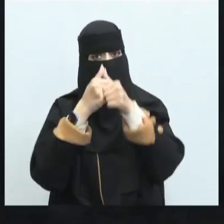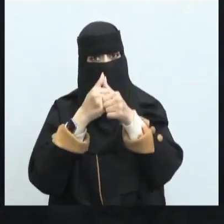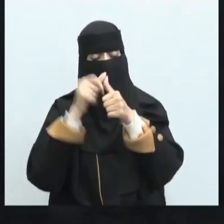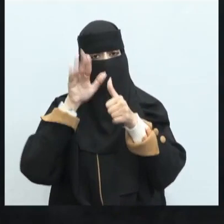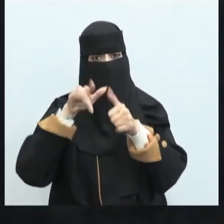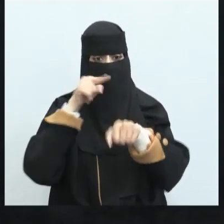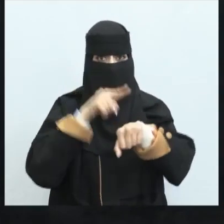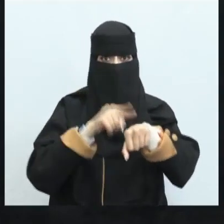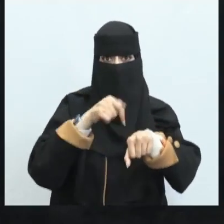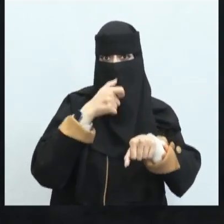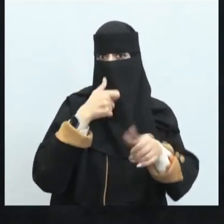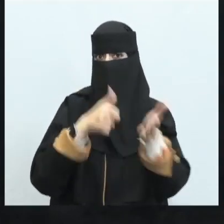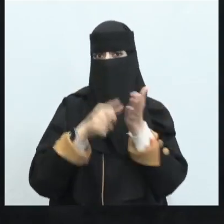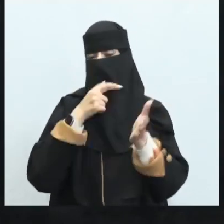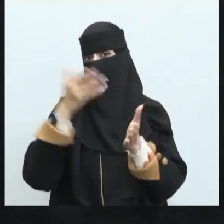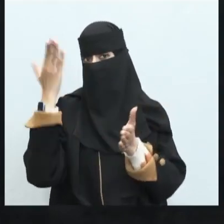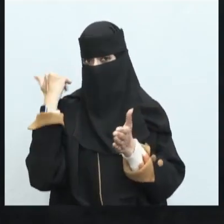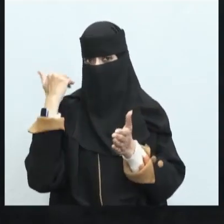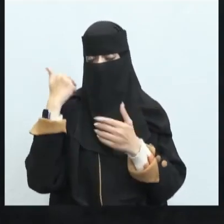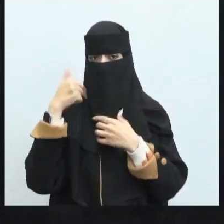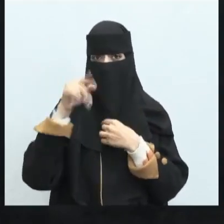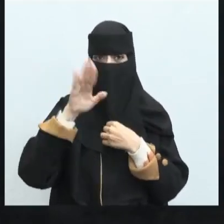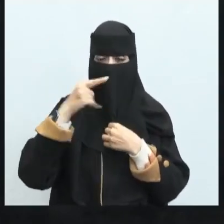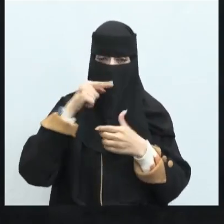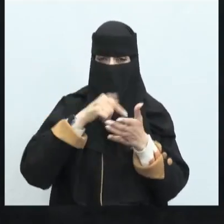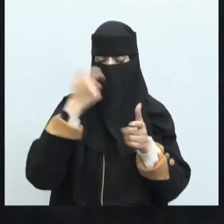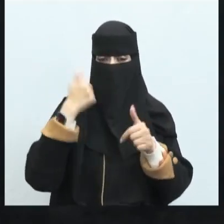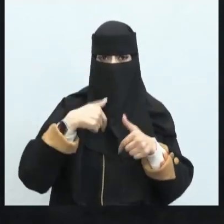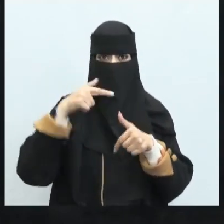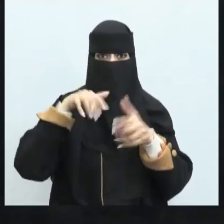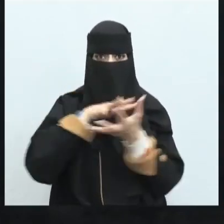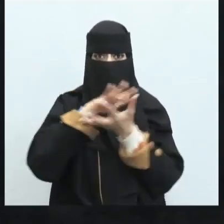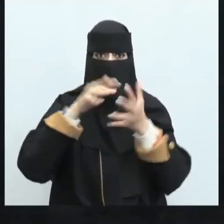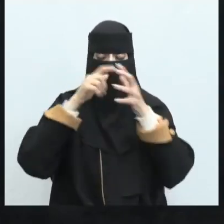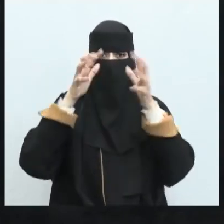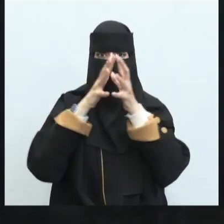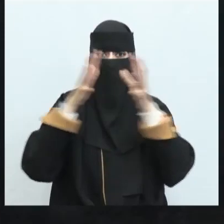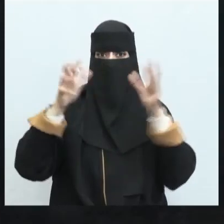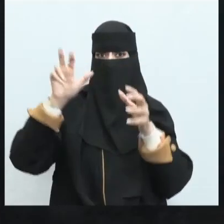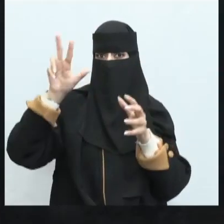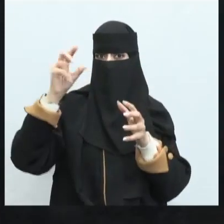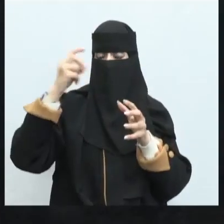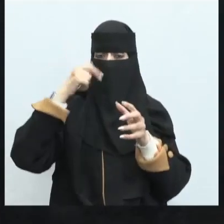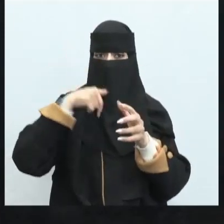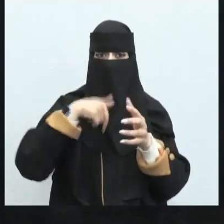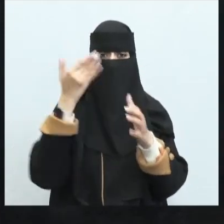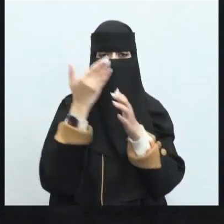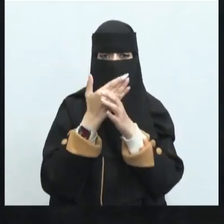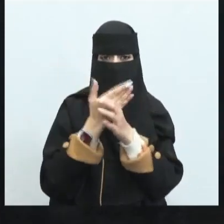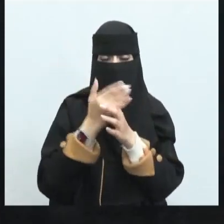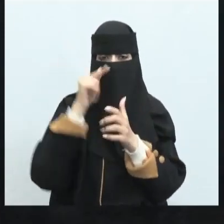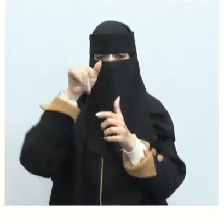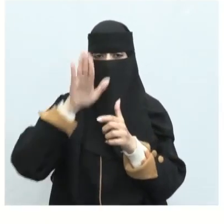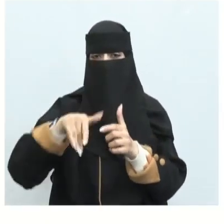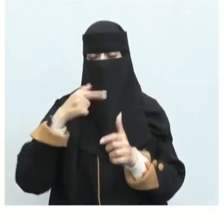عصر الجاهلي لم تسلم بعد هنا أوعزت أن هذه المصيبة هي للدهر وأن الدهر هو السبب في تركها